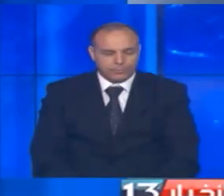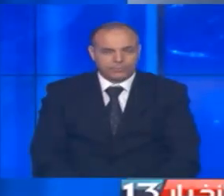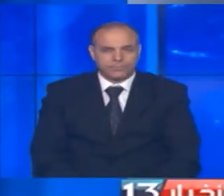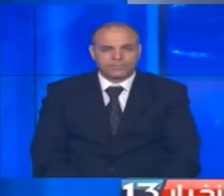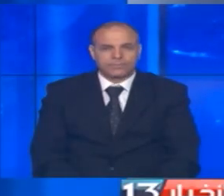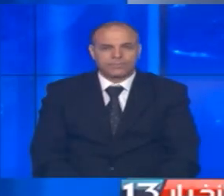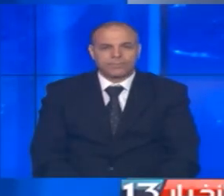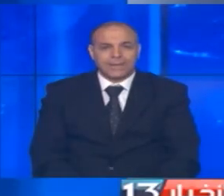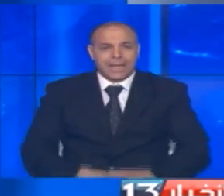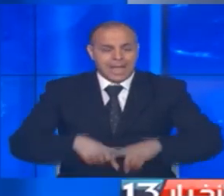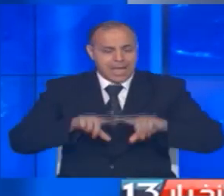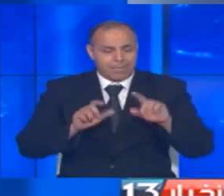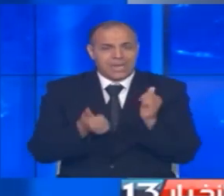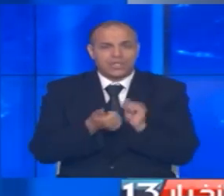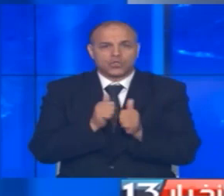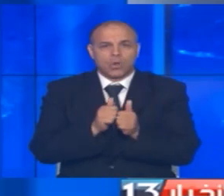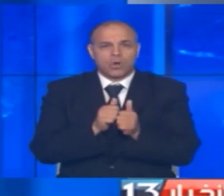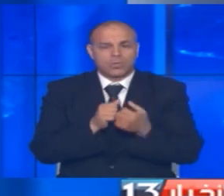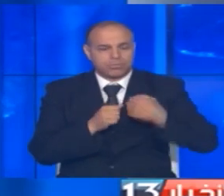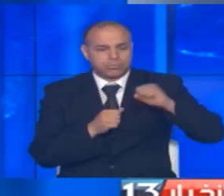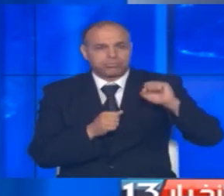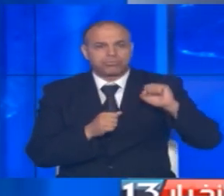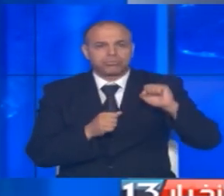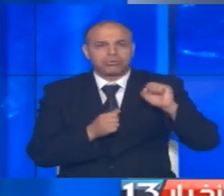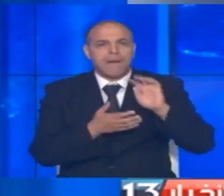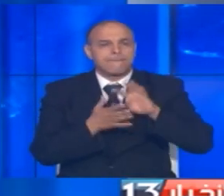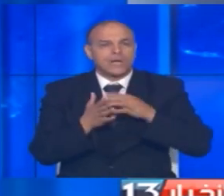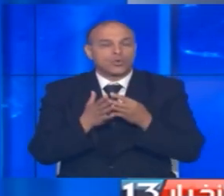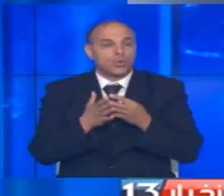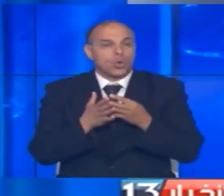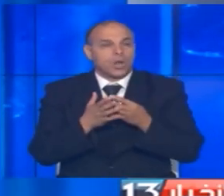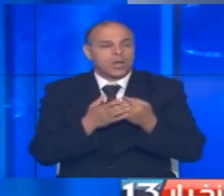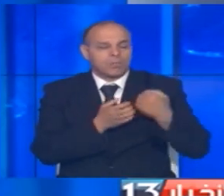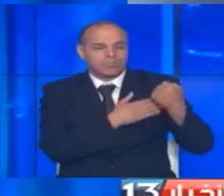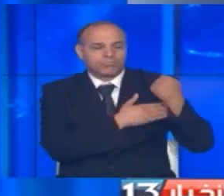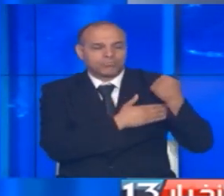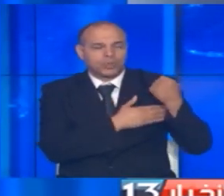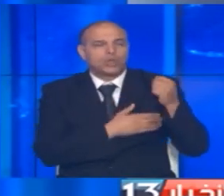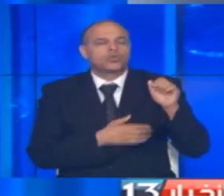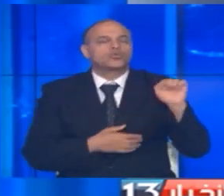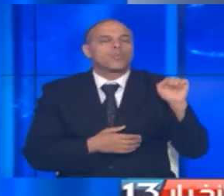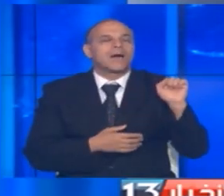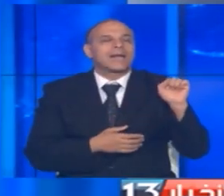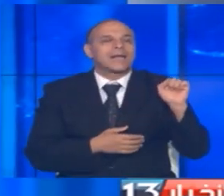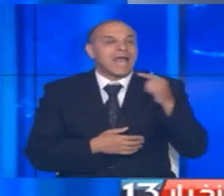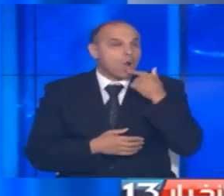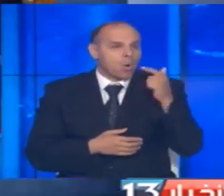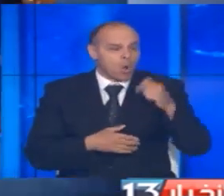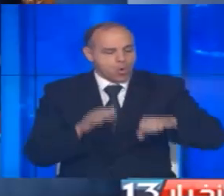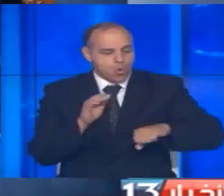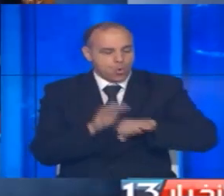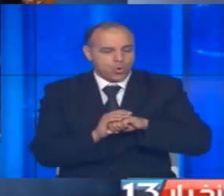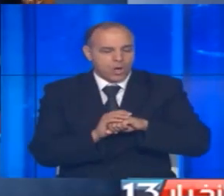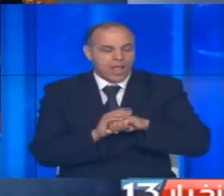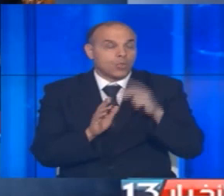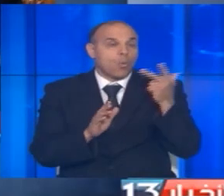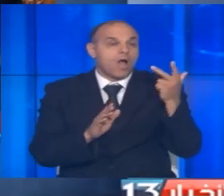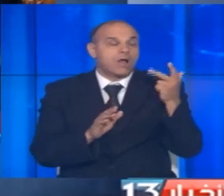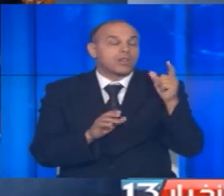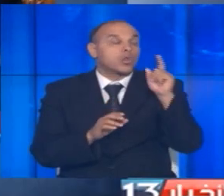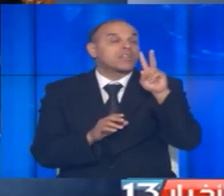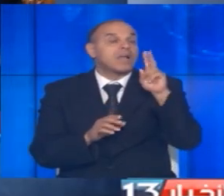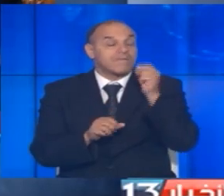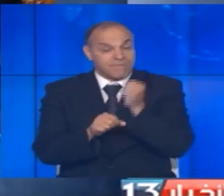في أخبار الرياضة توجى نادي برشلونة بلقب السوبر الإسباني في كرة القدم للمرة الثالثة